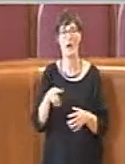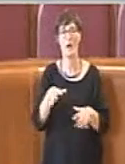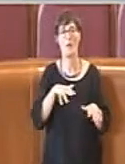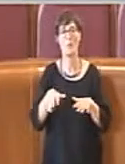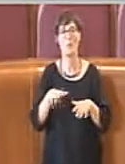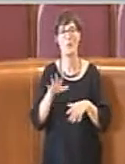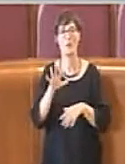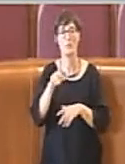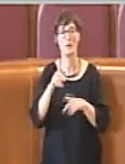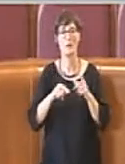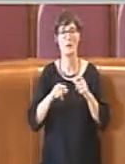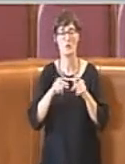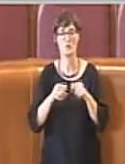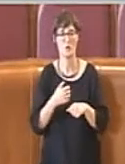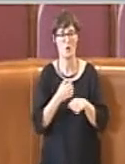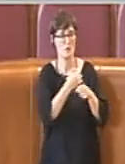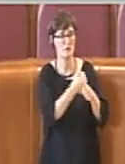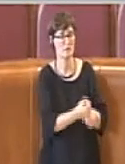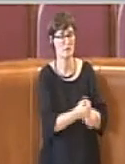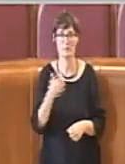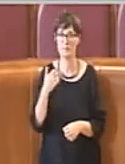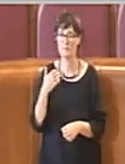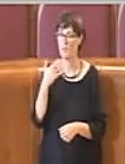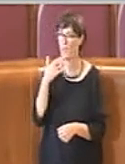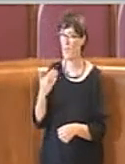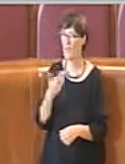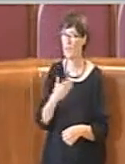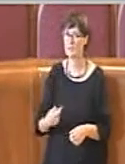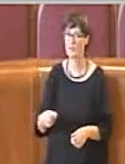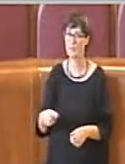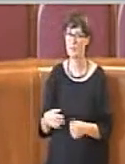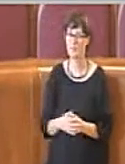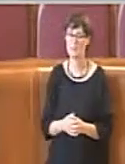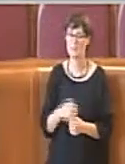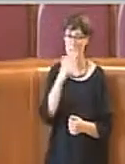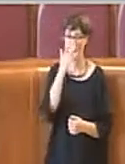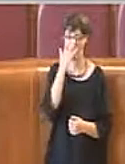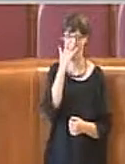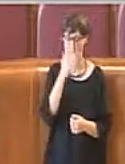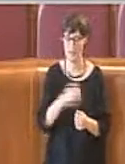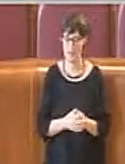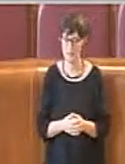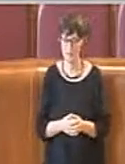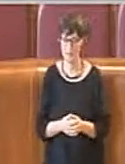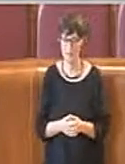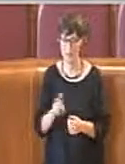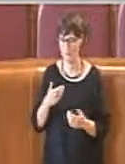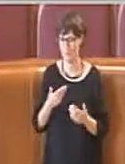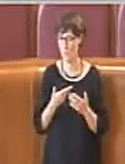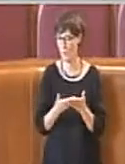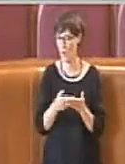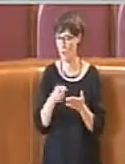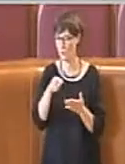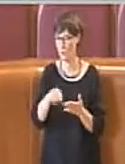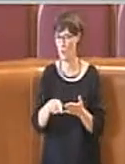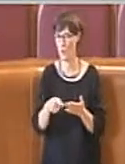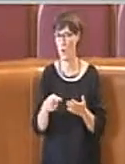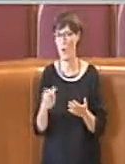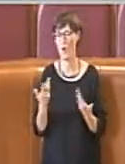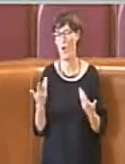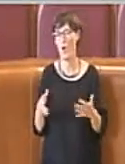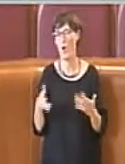Grazie Presidente. Anche in questo caso si tratta di una mozione largamente superata